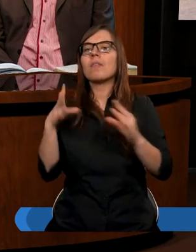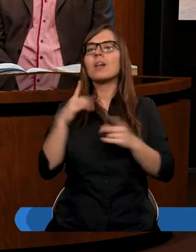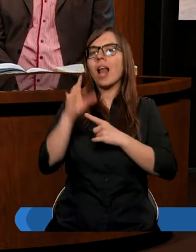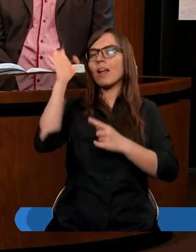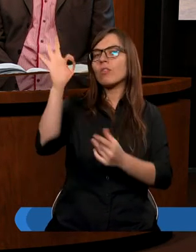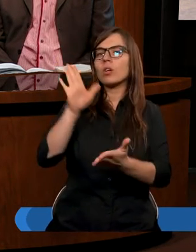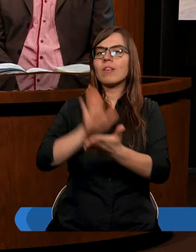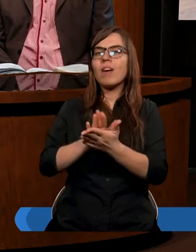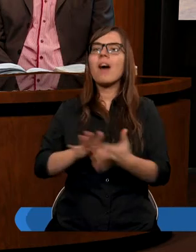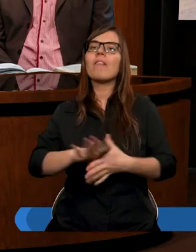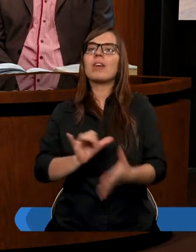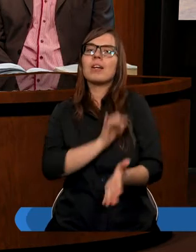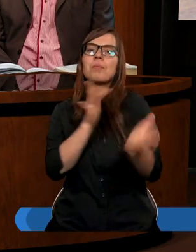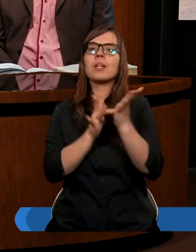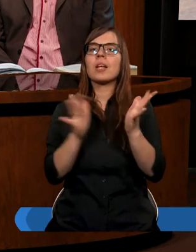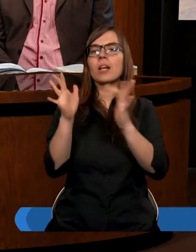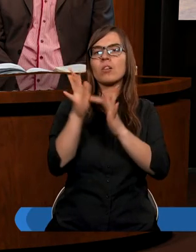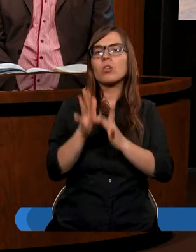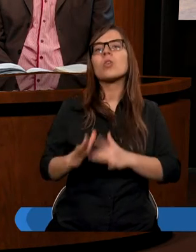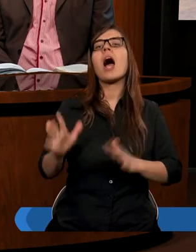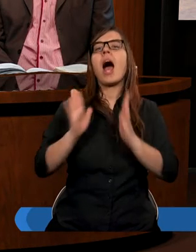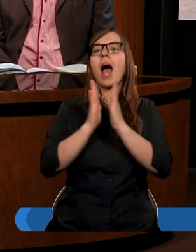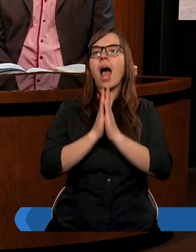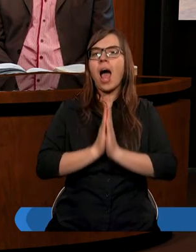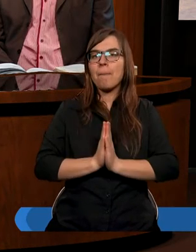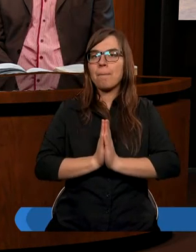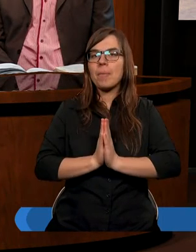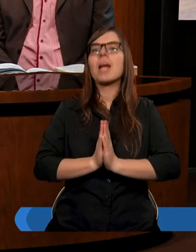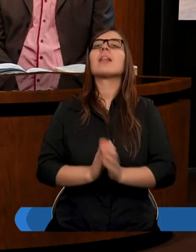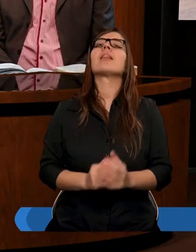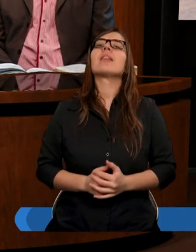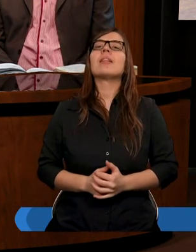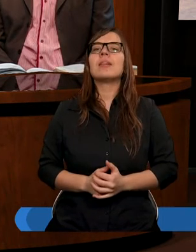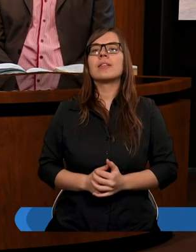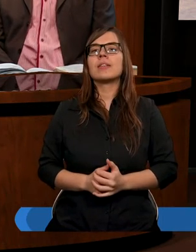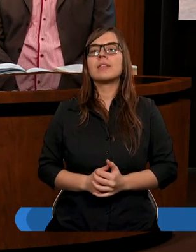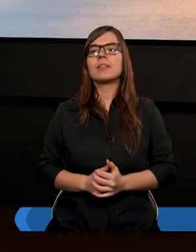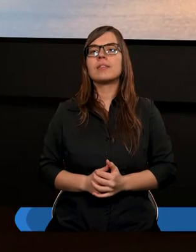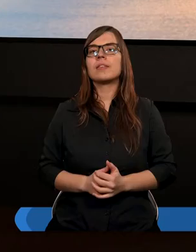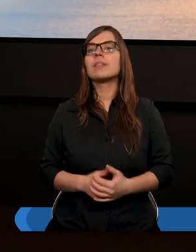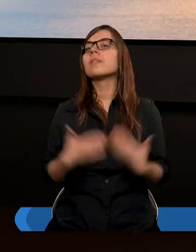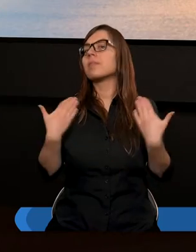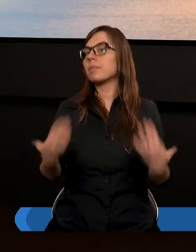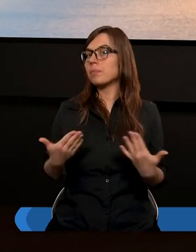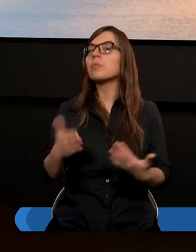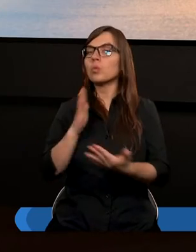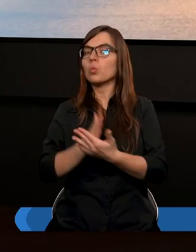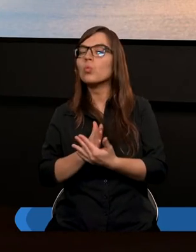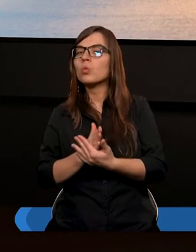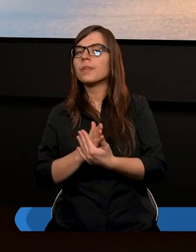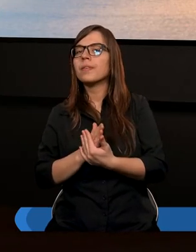chwale Twojej. W imieniu Pana naszego Jezusa Chrystusa. Amen. Amen. Tak jak już